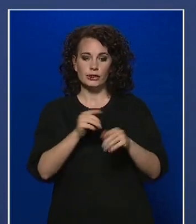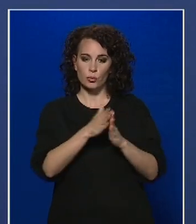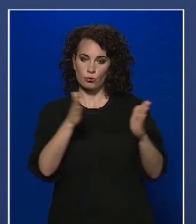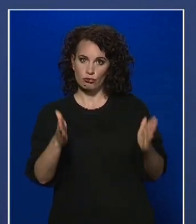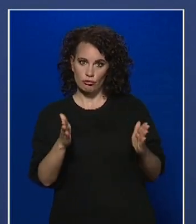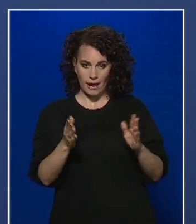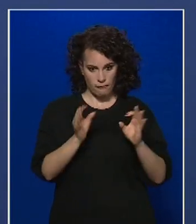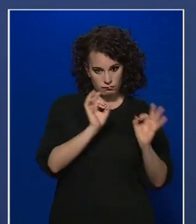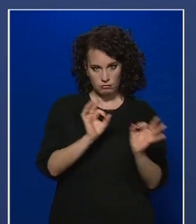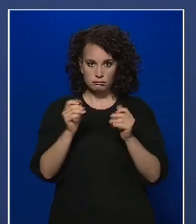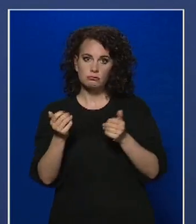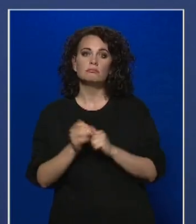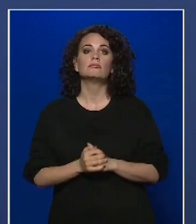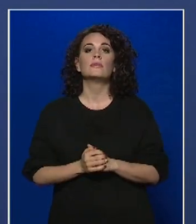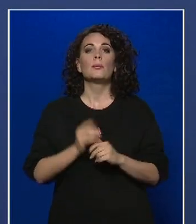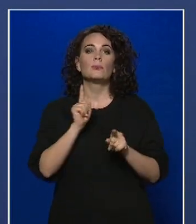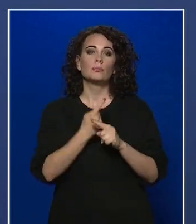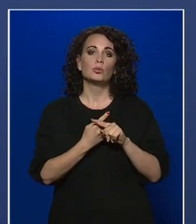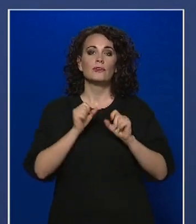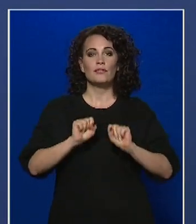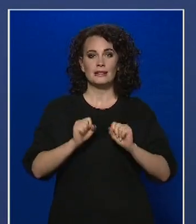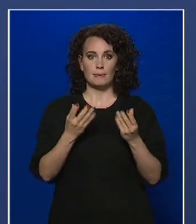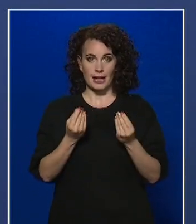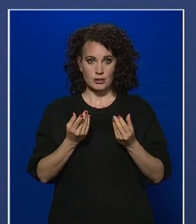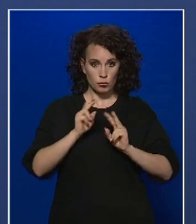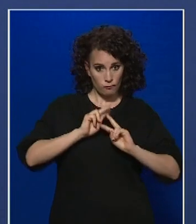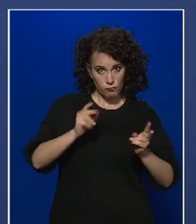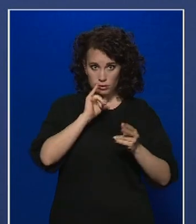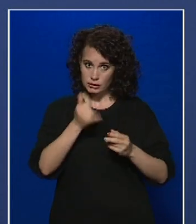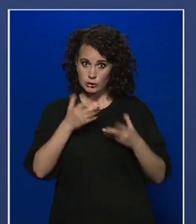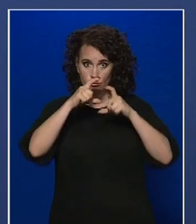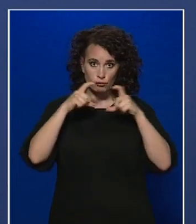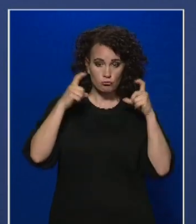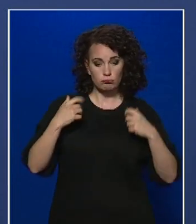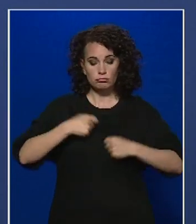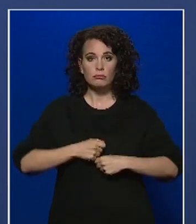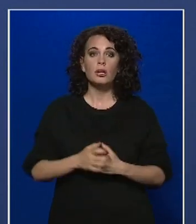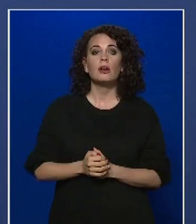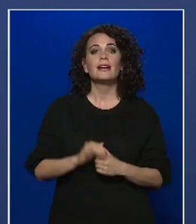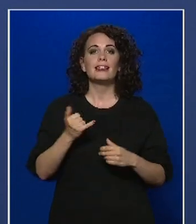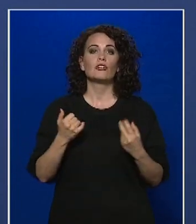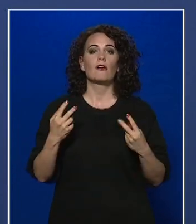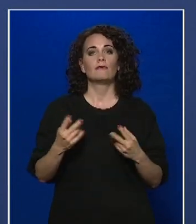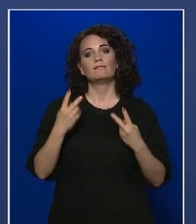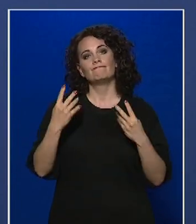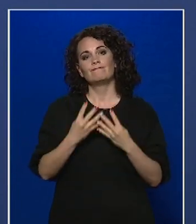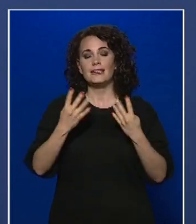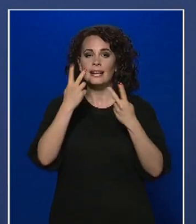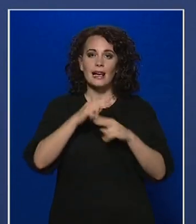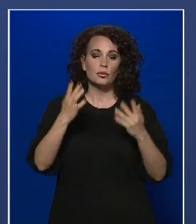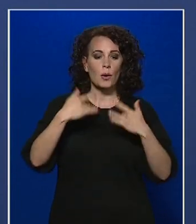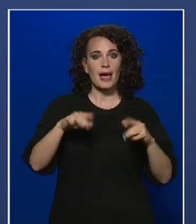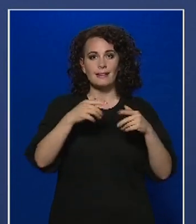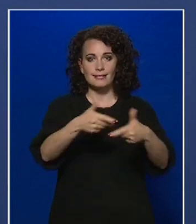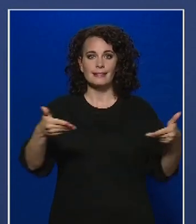igénybevételét, a védelmi eszközöknek a viselését, illetve a vendéglátó helyek teraszait. Az